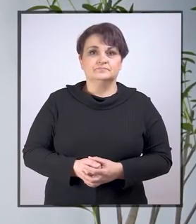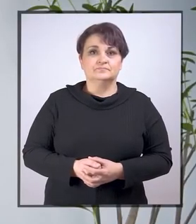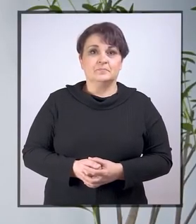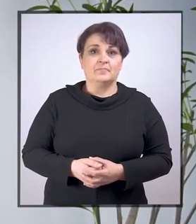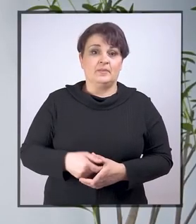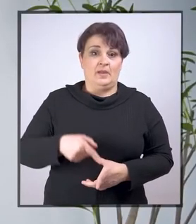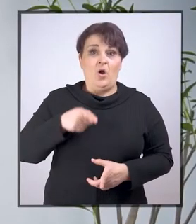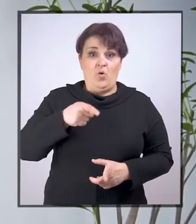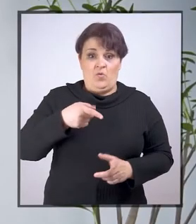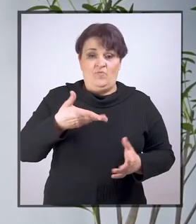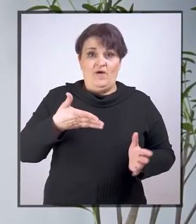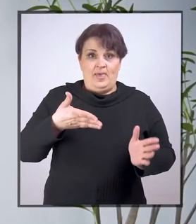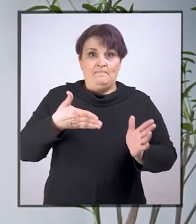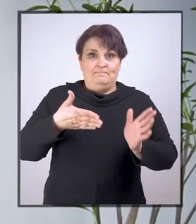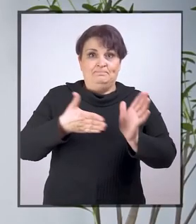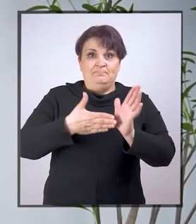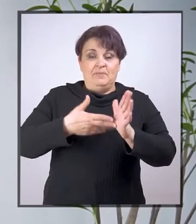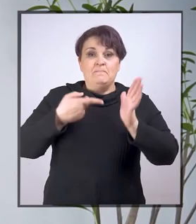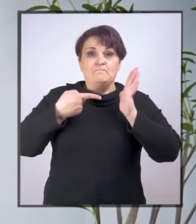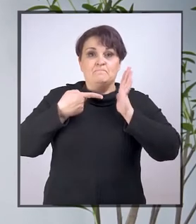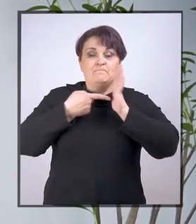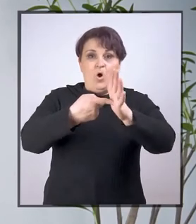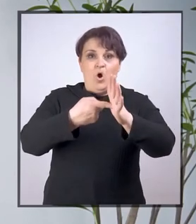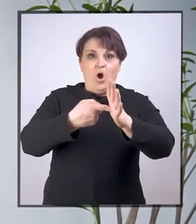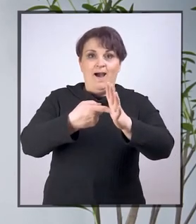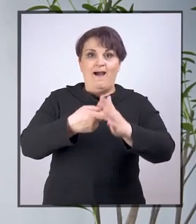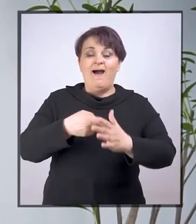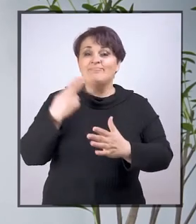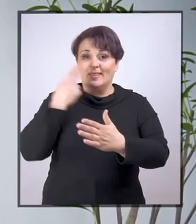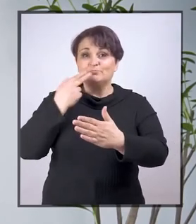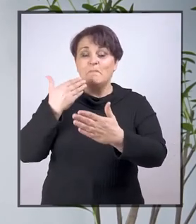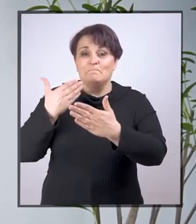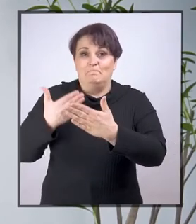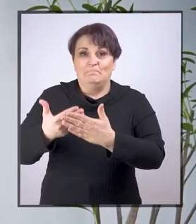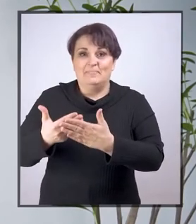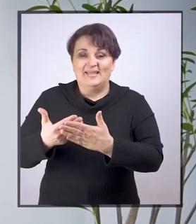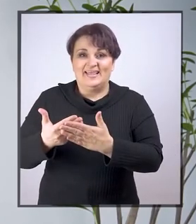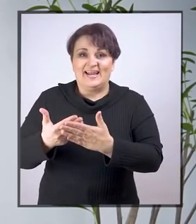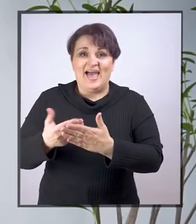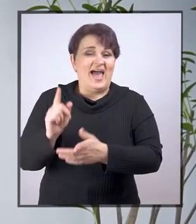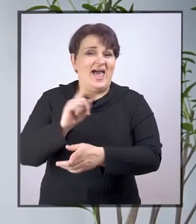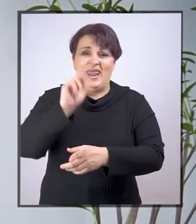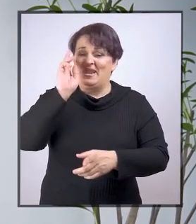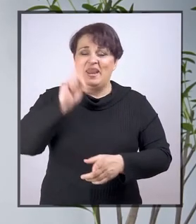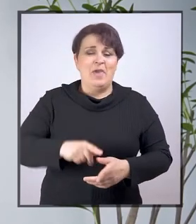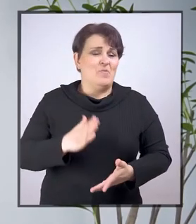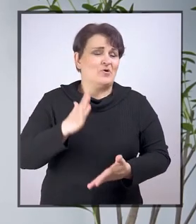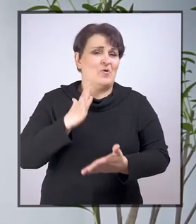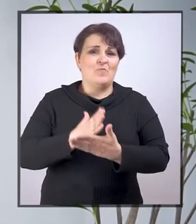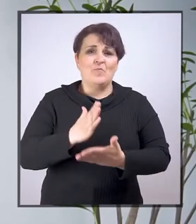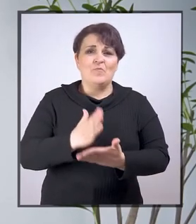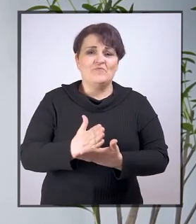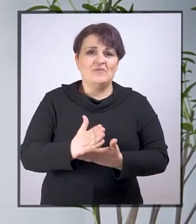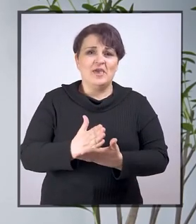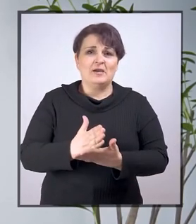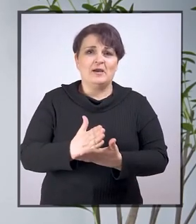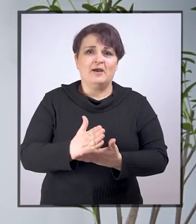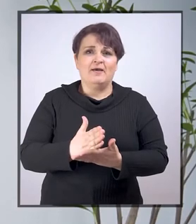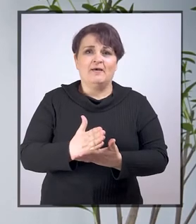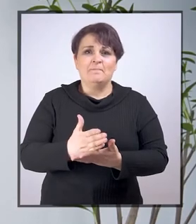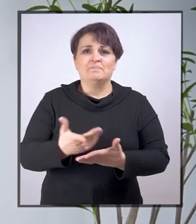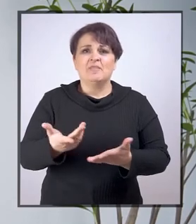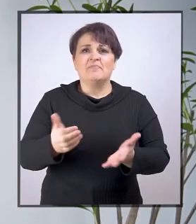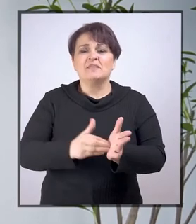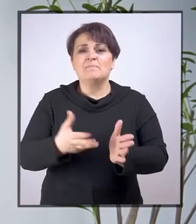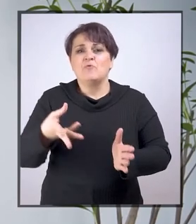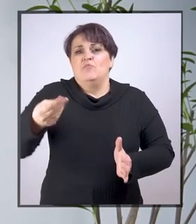Ovaj primjer pokazuje da razumna prilagodba ne mora uvijek iziskivati